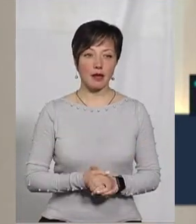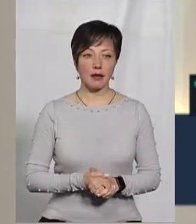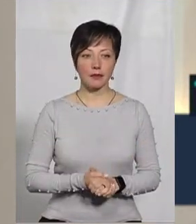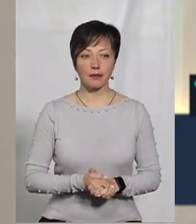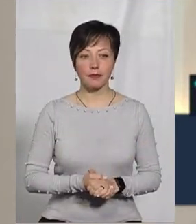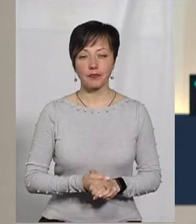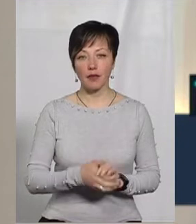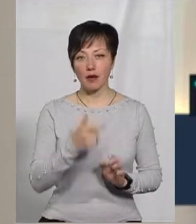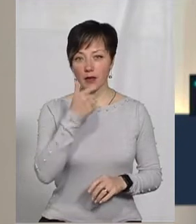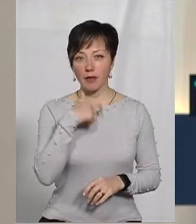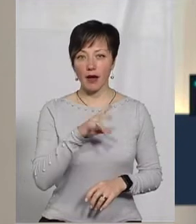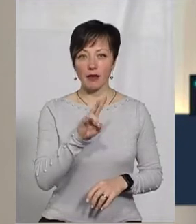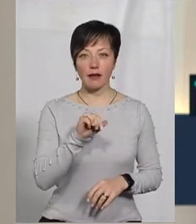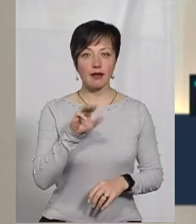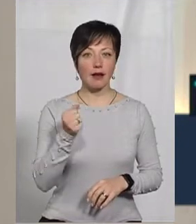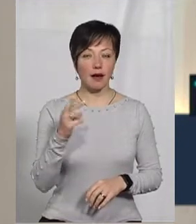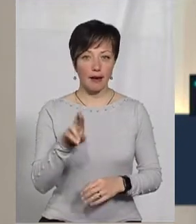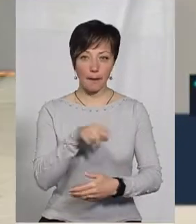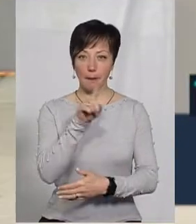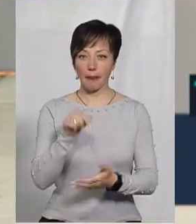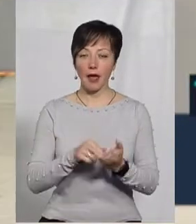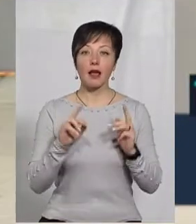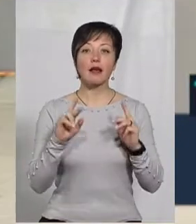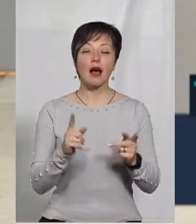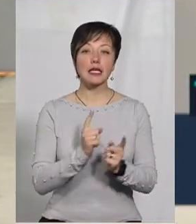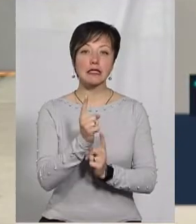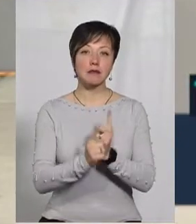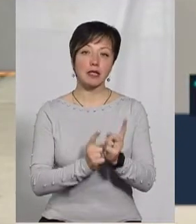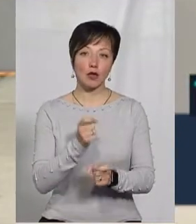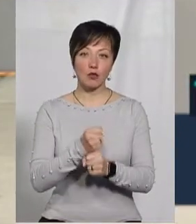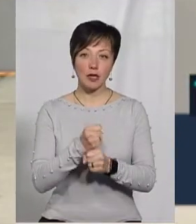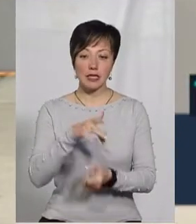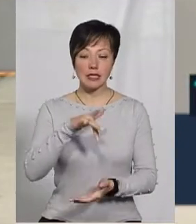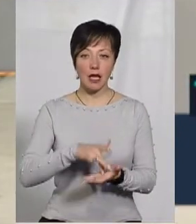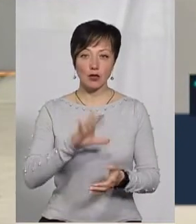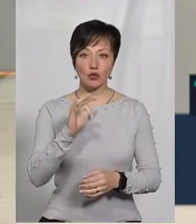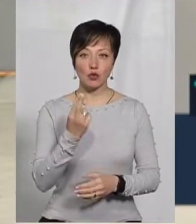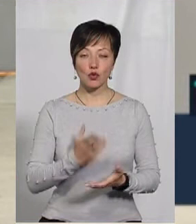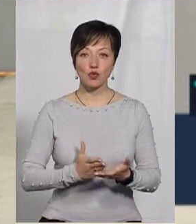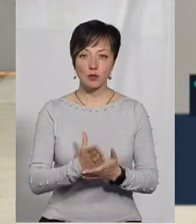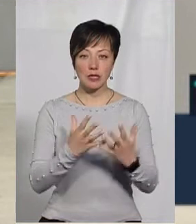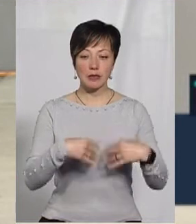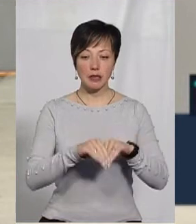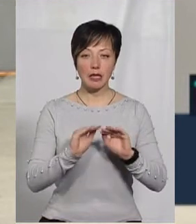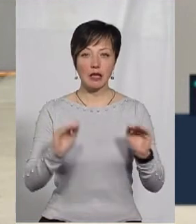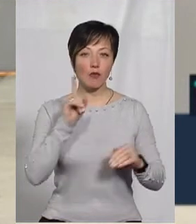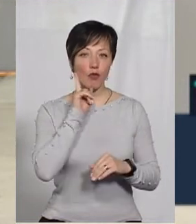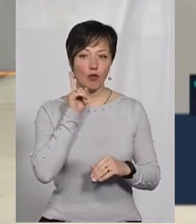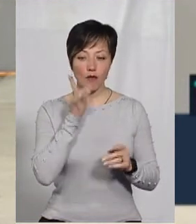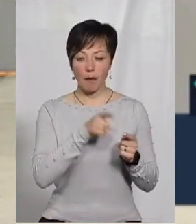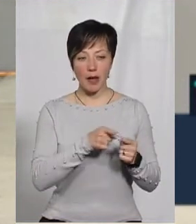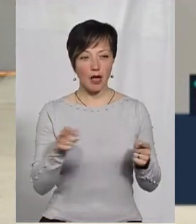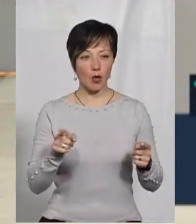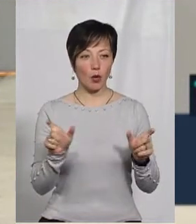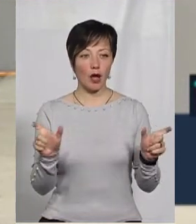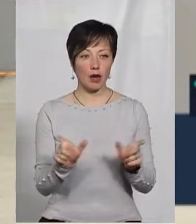Пані Наталію, як змінилася робота центру соціальних служб для сім'ї дітей та молоді в